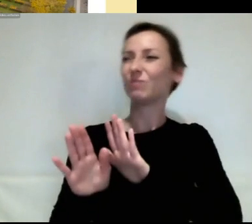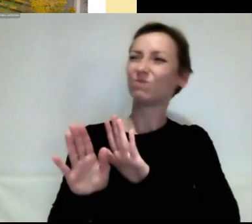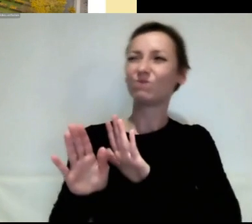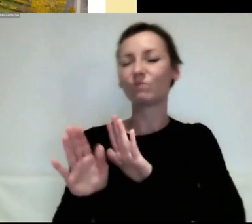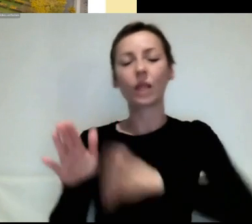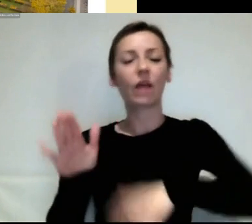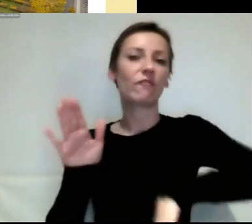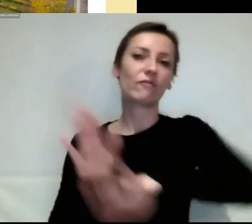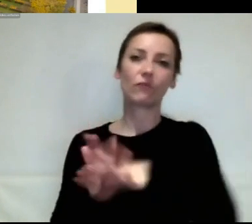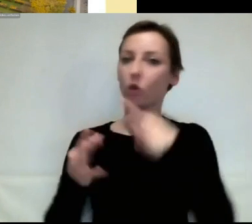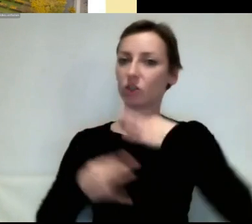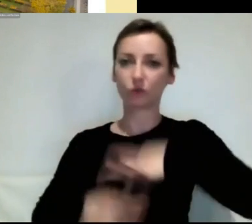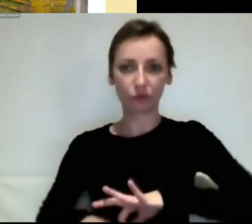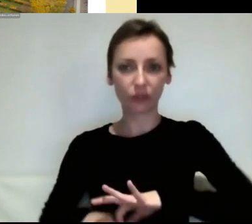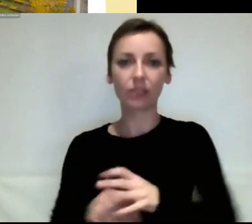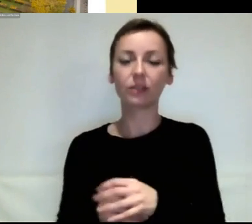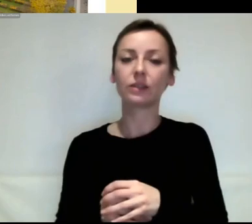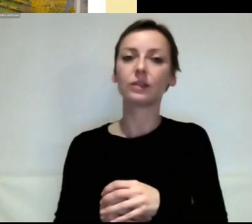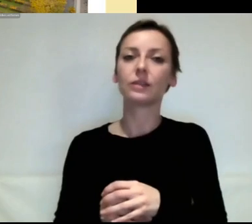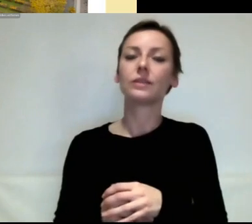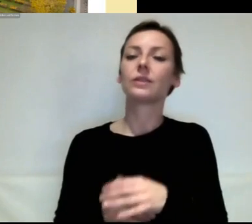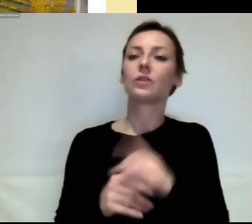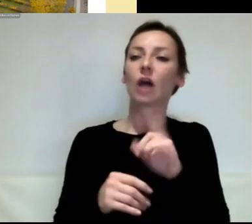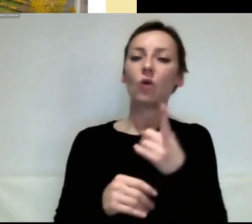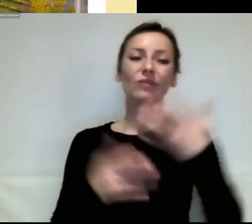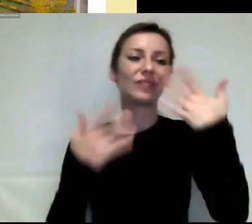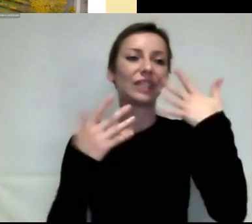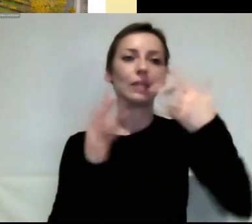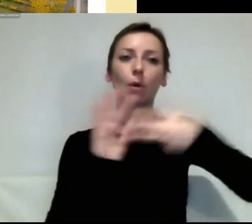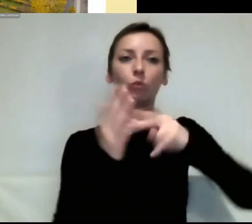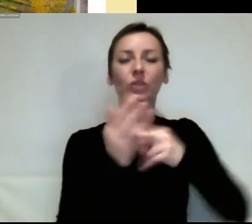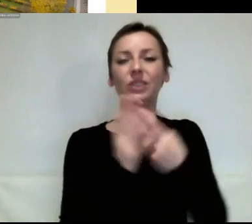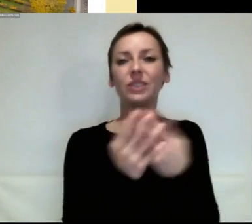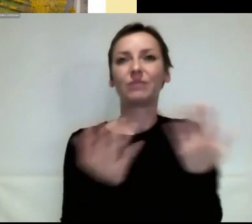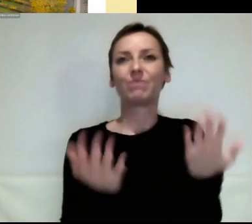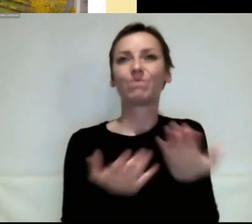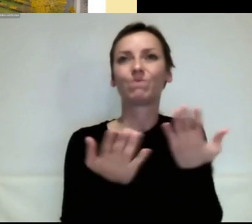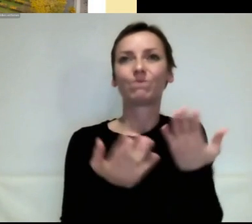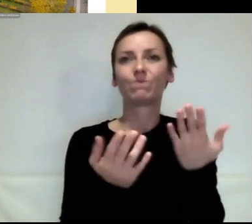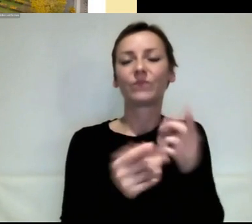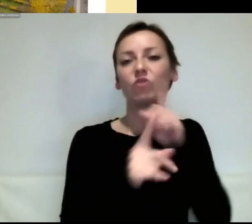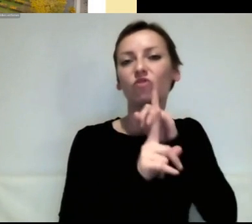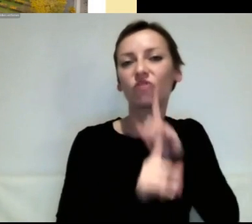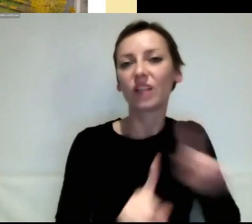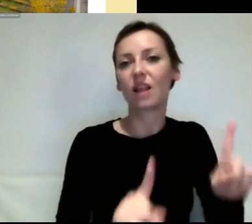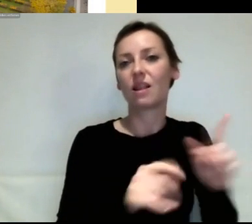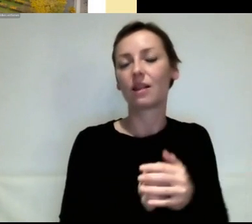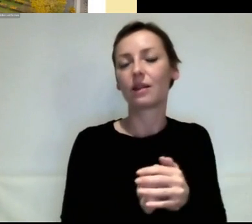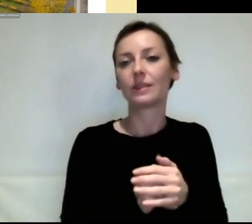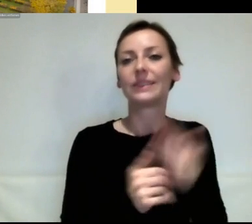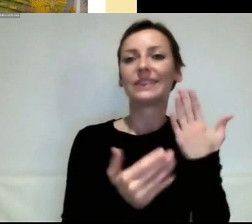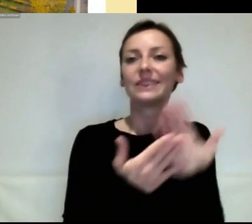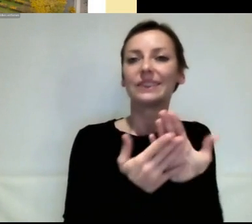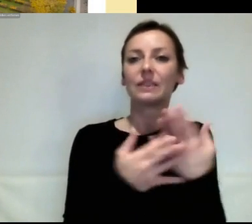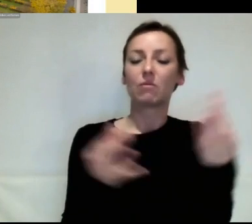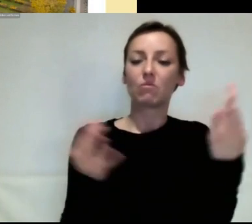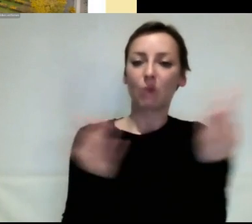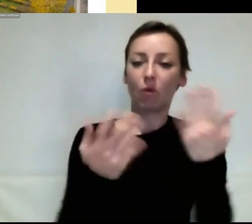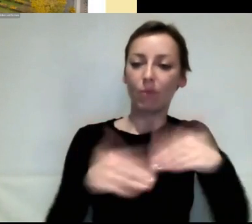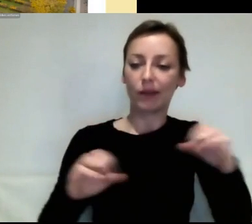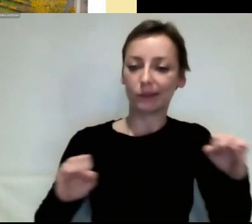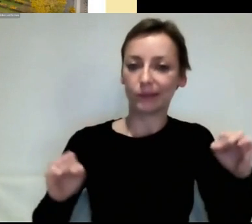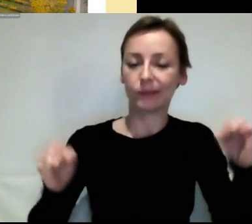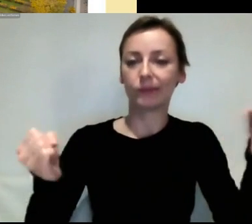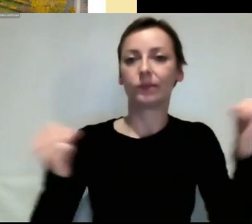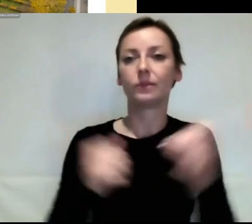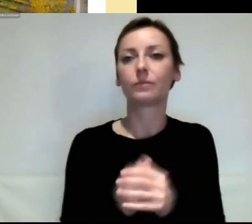Bewegung in die Klimapolitik bringen möchten. Denn ein BürgerInnenrat ist ja auch die Möglichkeit zu sagen, wir nehmen sie als BürgerInnen